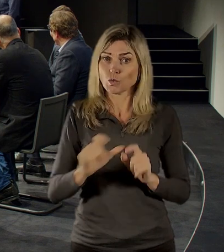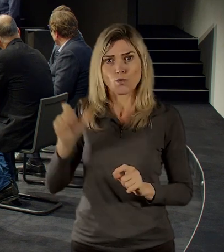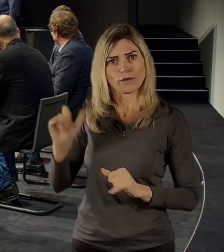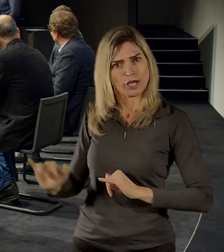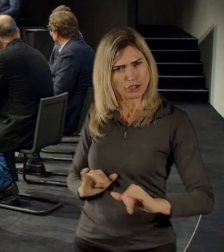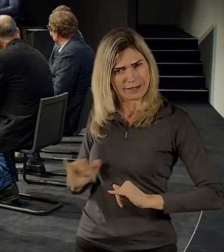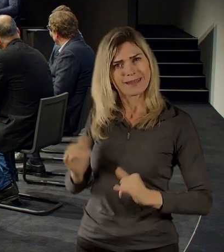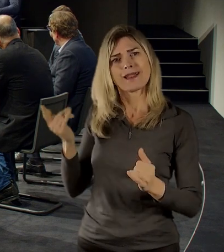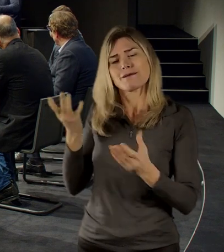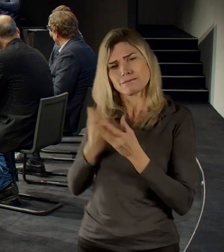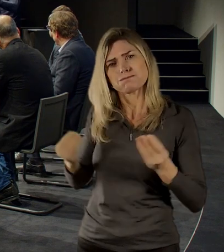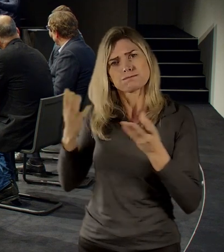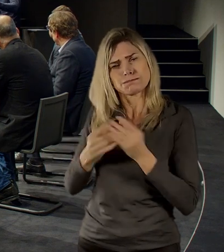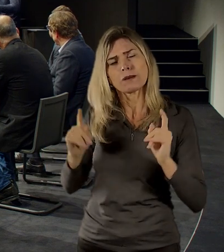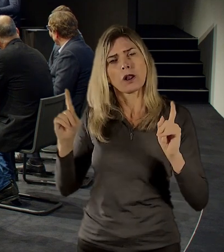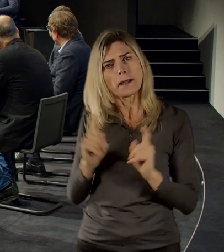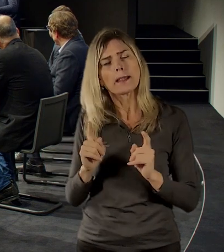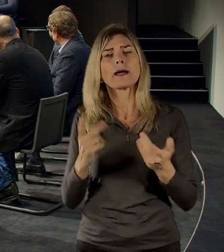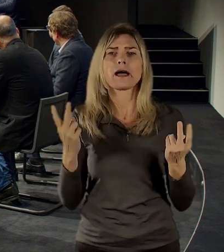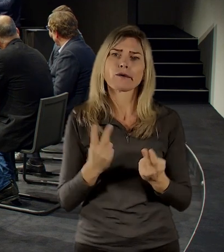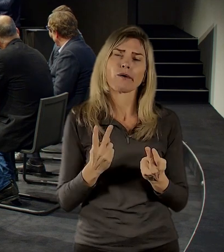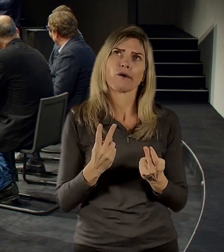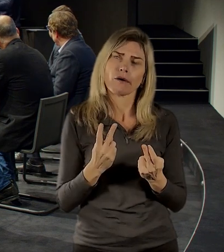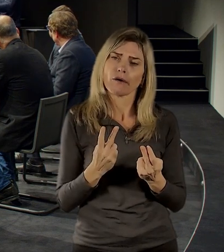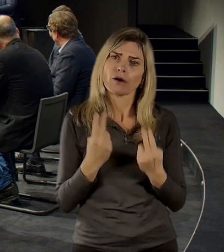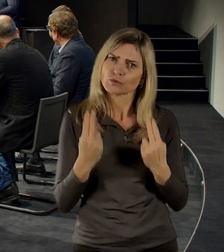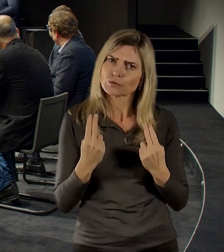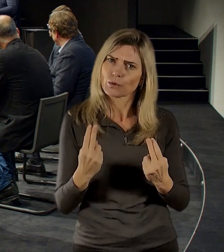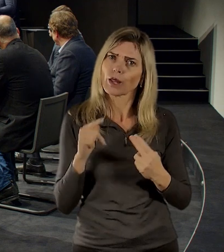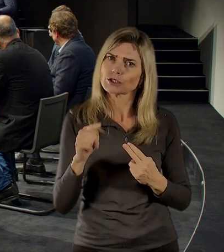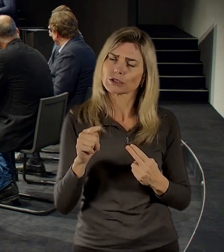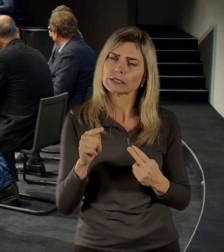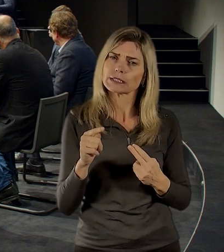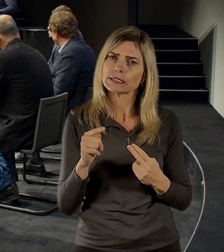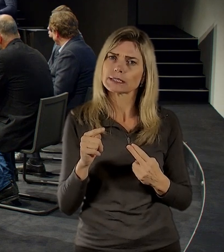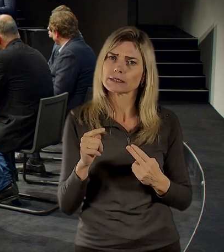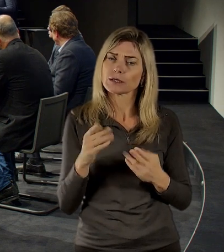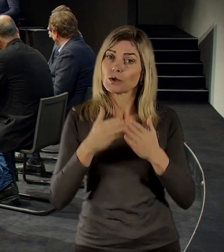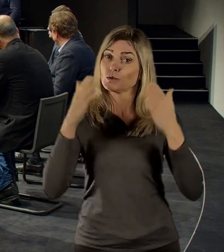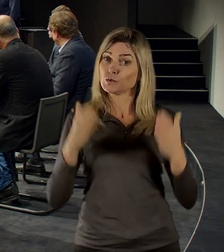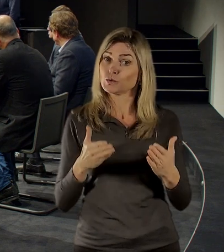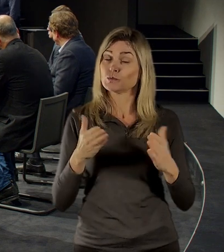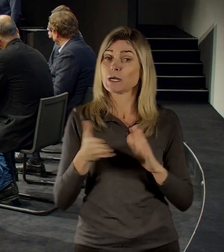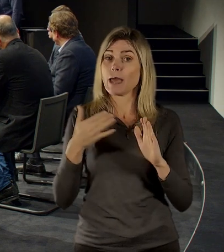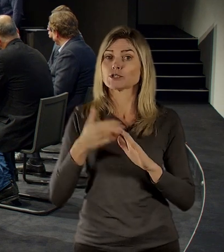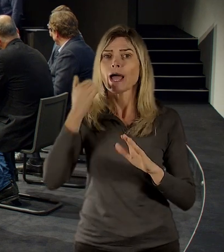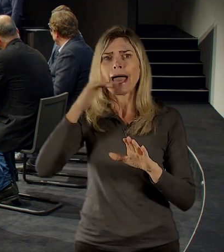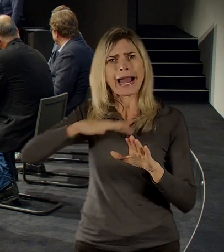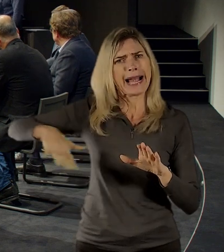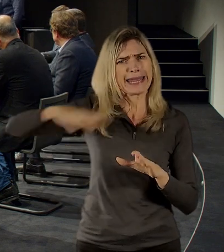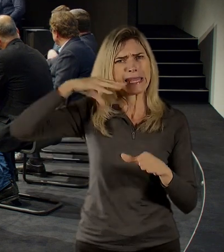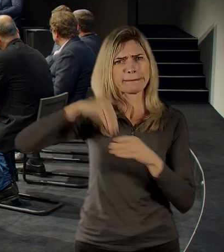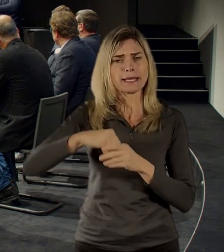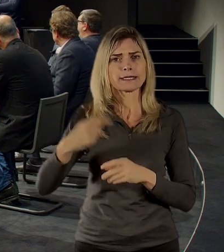o tom něco prohodit, že vlastně ten dům třeba právě pro obyvatele, pro místní nemusí nic